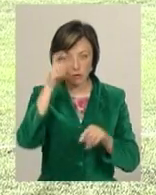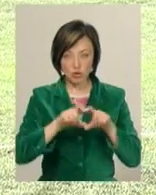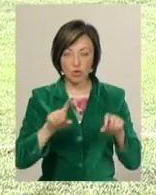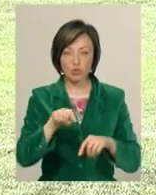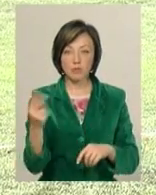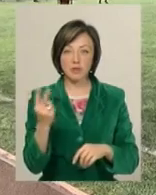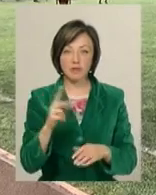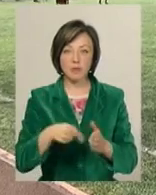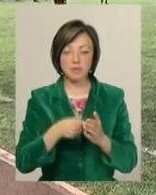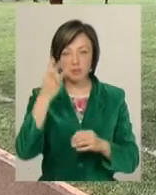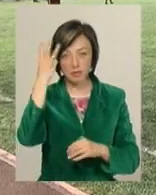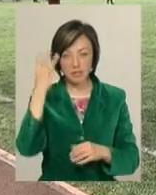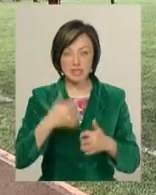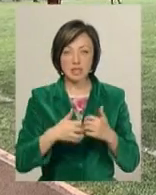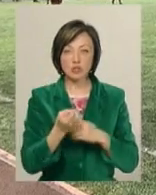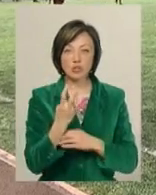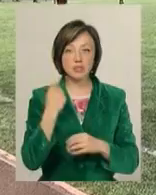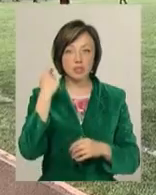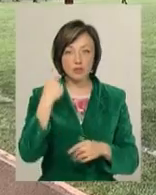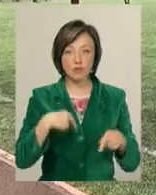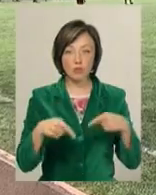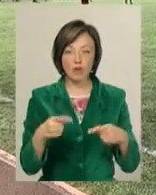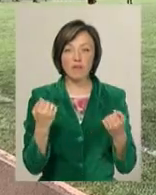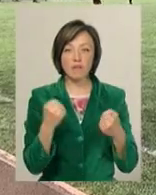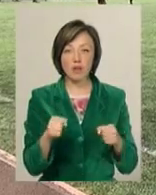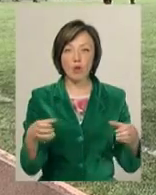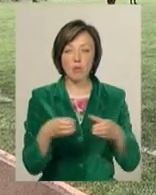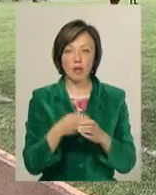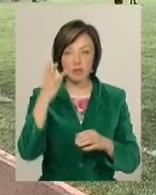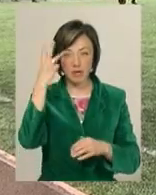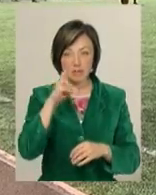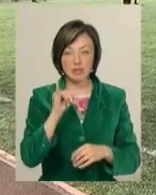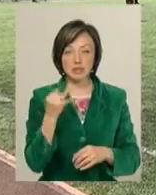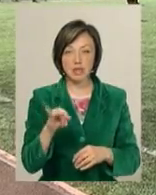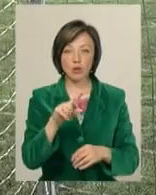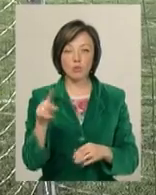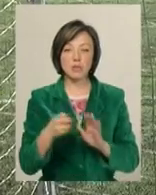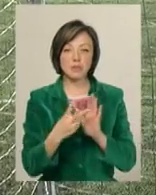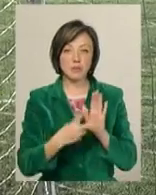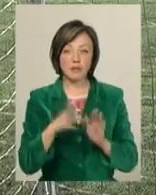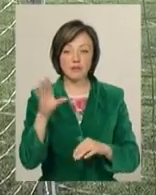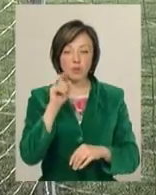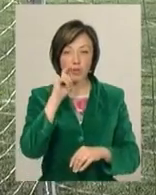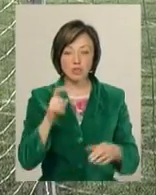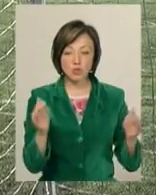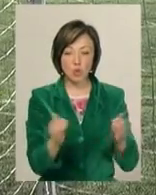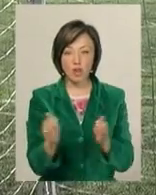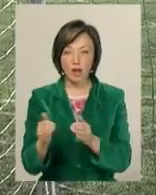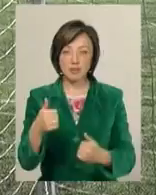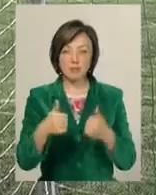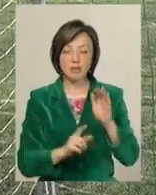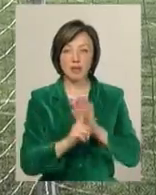номер 2 міста Хмельницького. Серед 14-річних футболістів виграла команда Хмельницького ліцею номер 17. Всеукраїнські зональні змагання